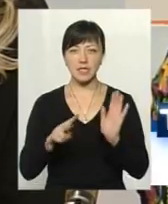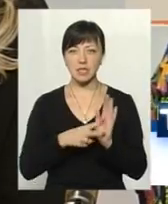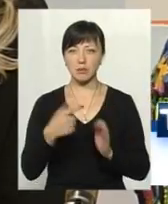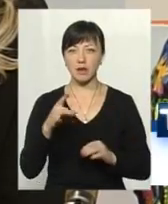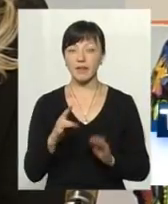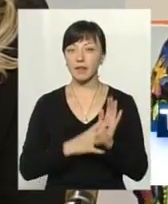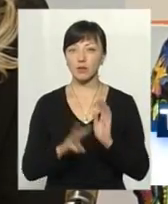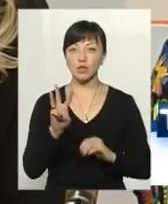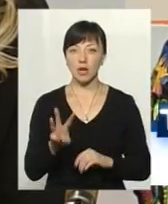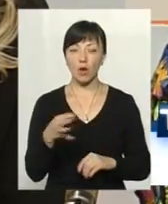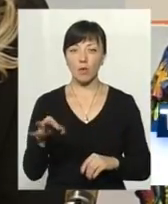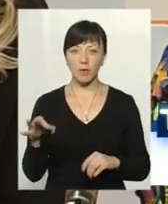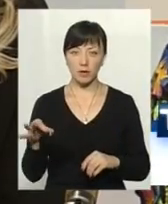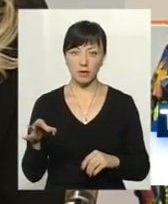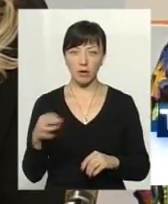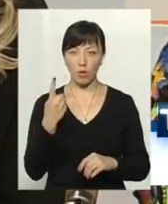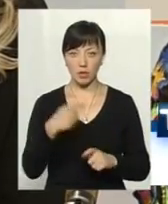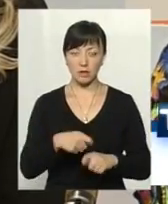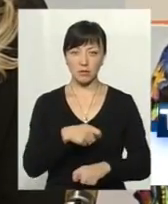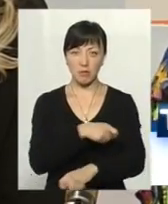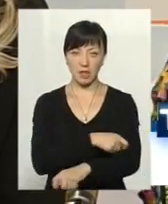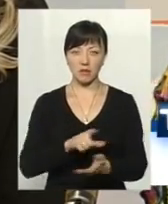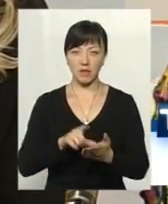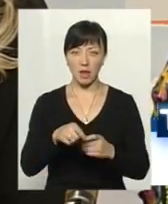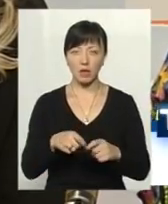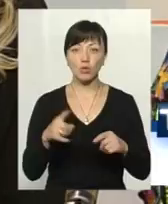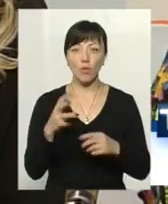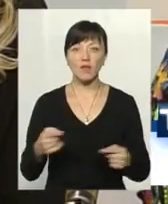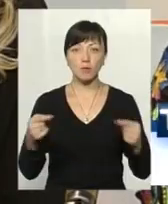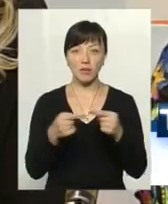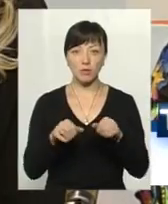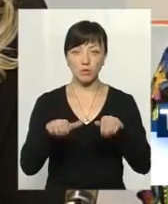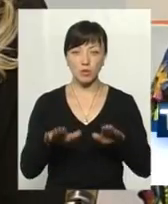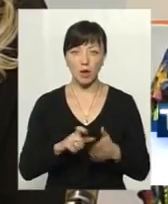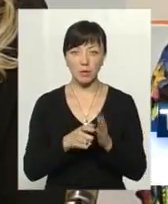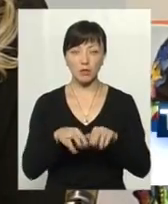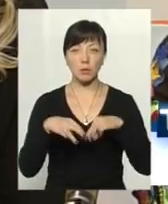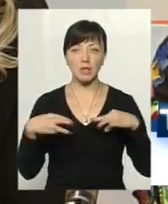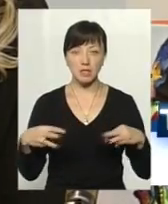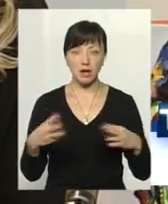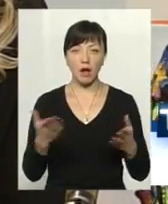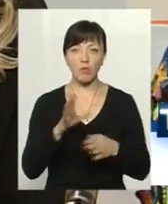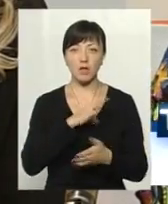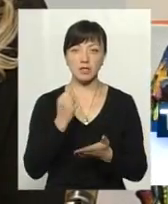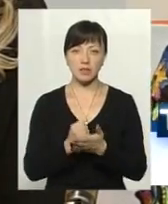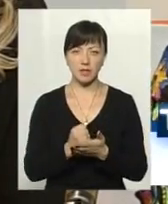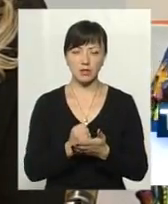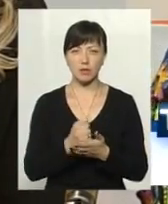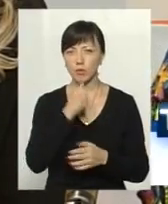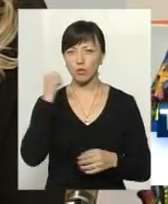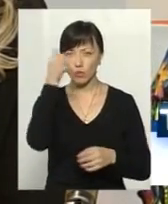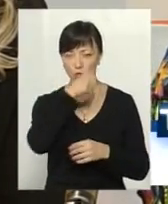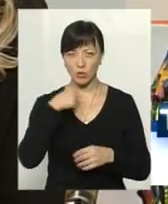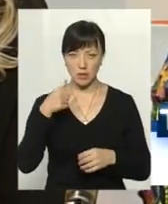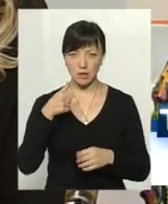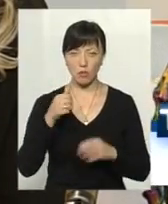93 копійки за один квадратний метр опалювальної площі. Але відповідно до постанови Кабінету міністрів, яка була затверджена в грудні минулого